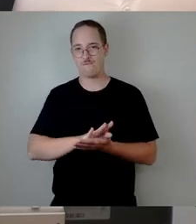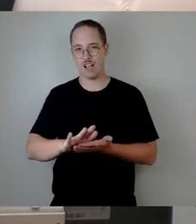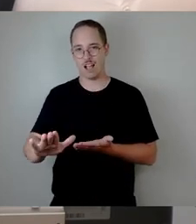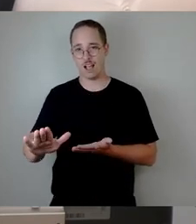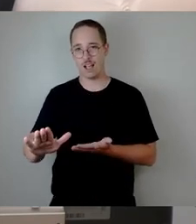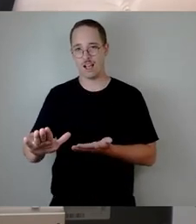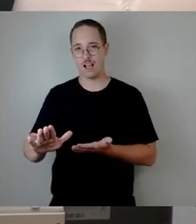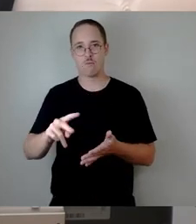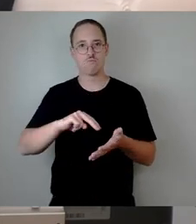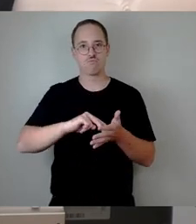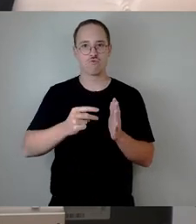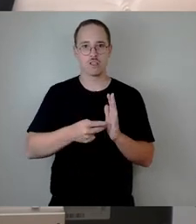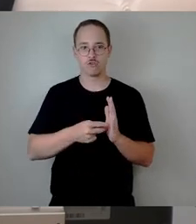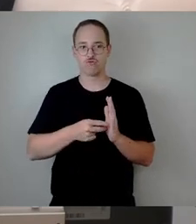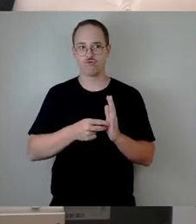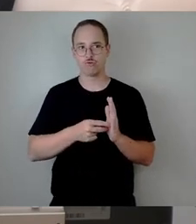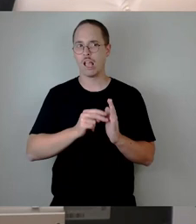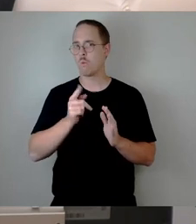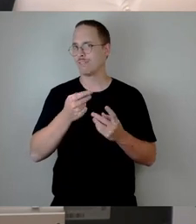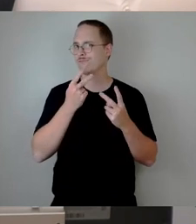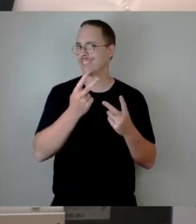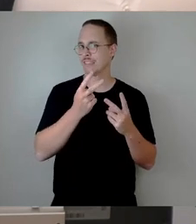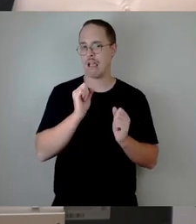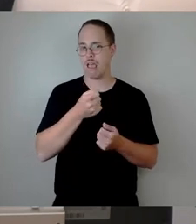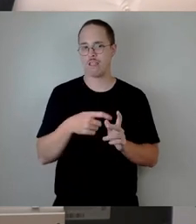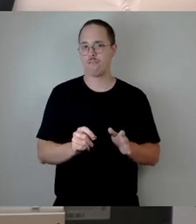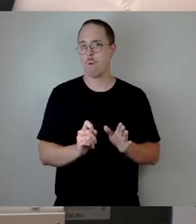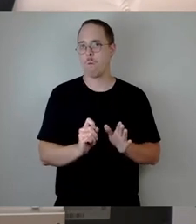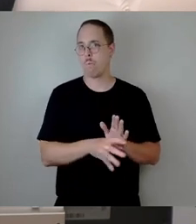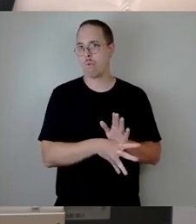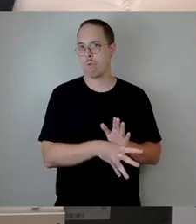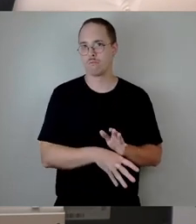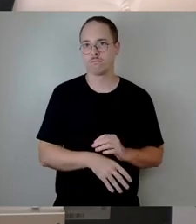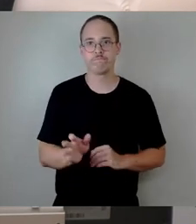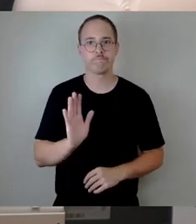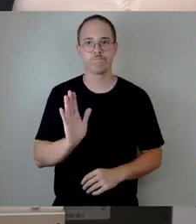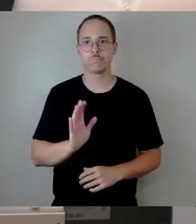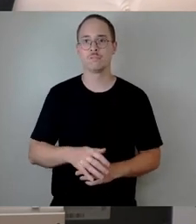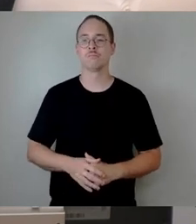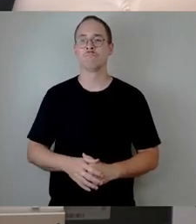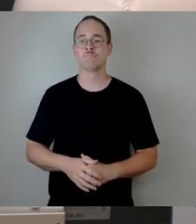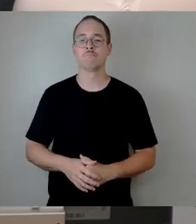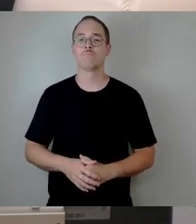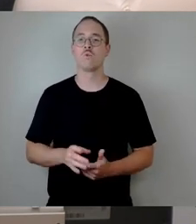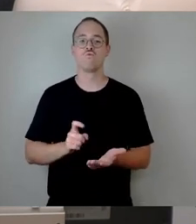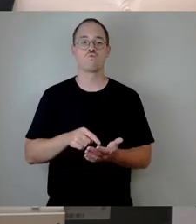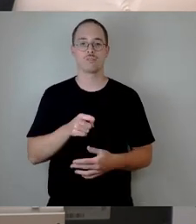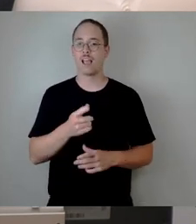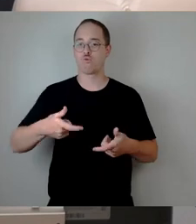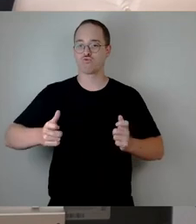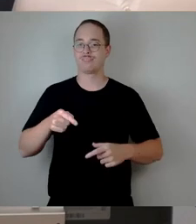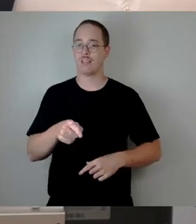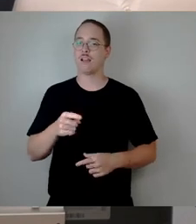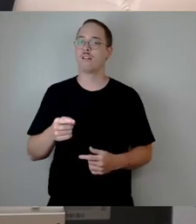politisch keine Nebensächlichkeit, weil in den Ausschüssen eben ein wesentlicher Teil der Ratsarbeit stattfindet und